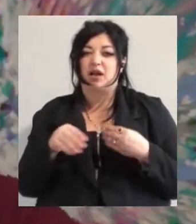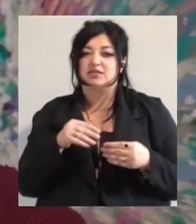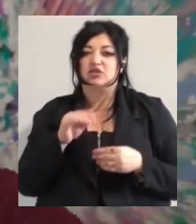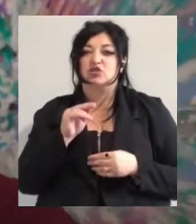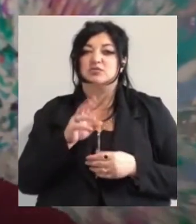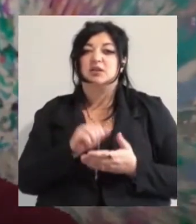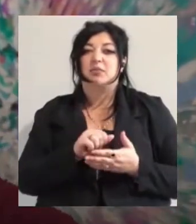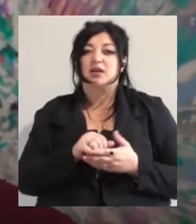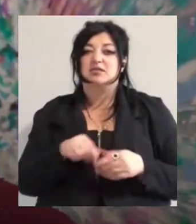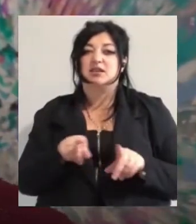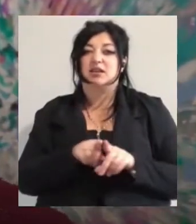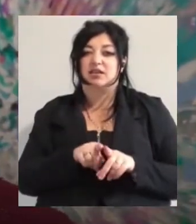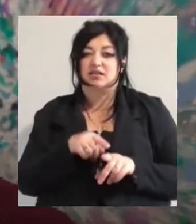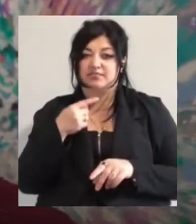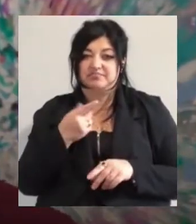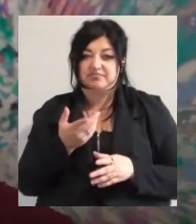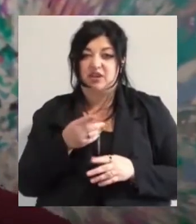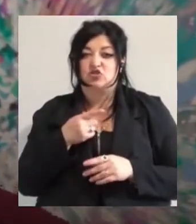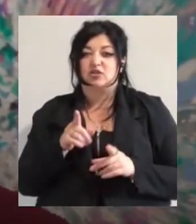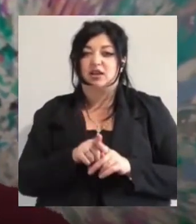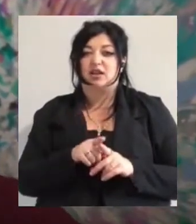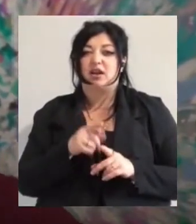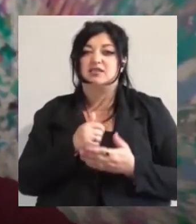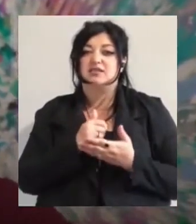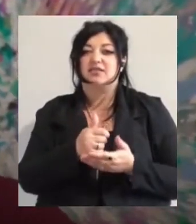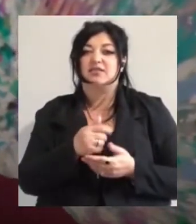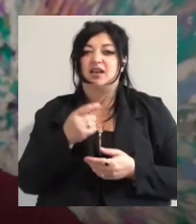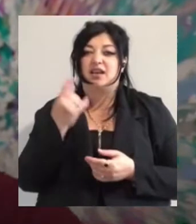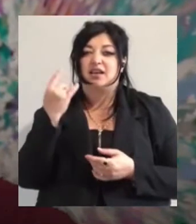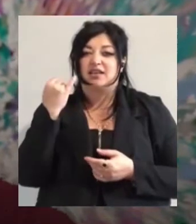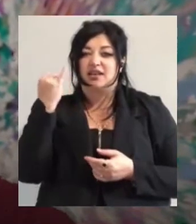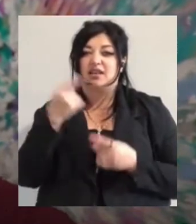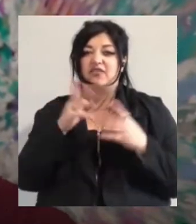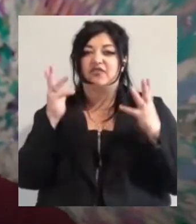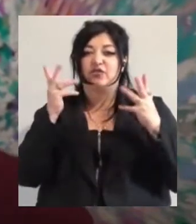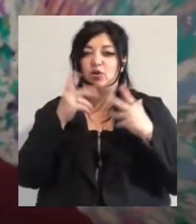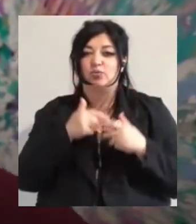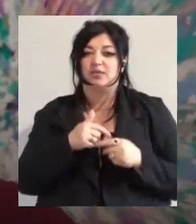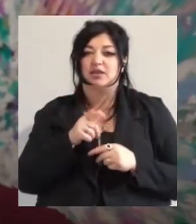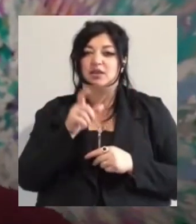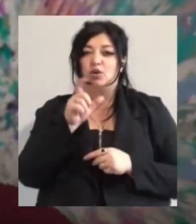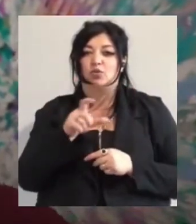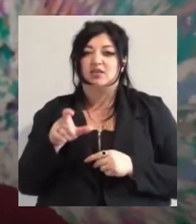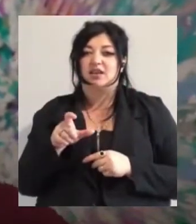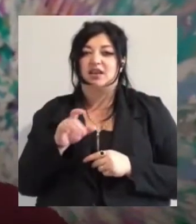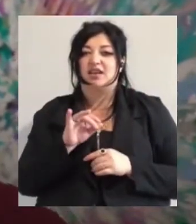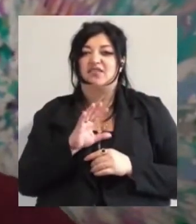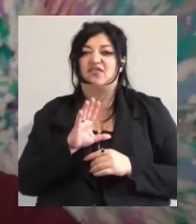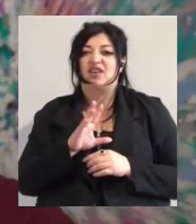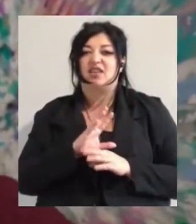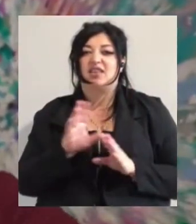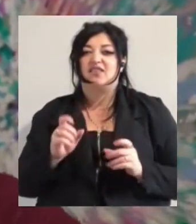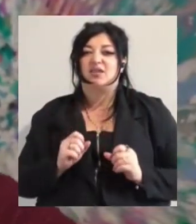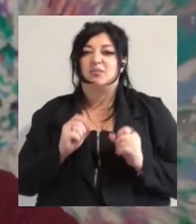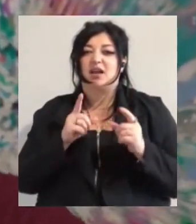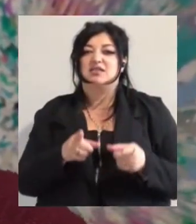таке. Наша основна ідея – це влюбити людей в не вибрасування пластика. І в те, що